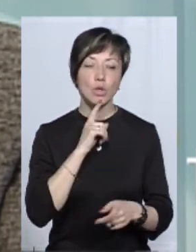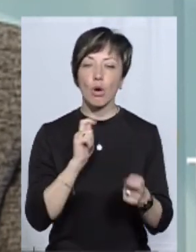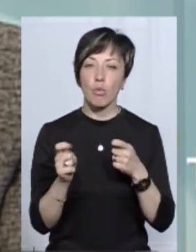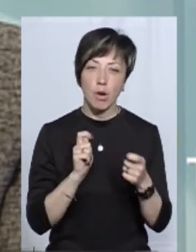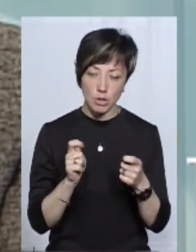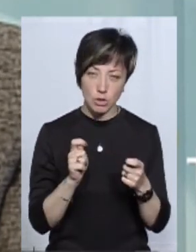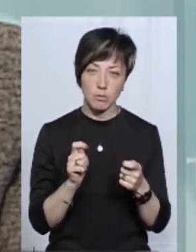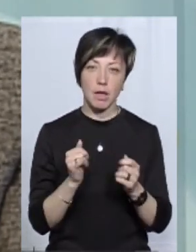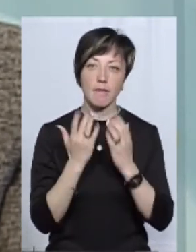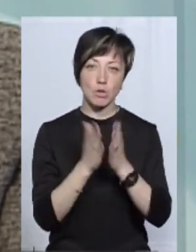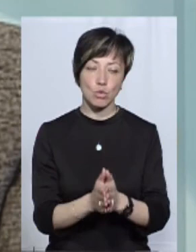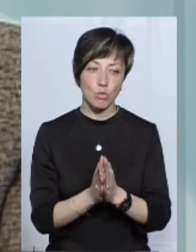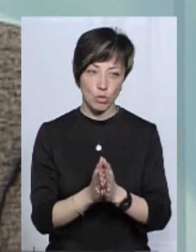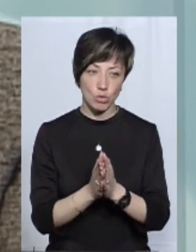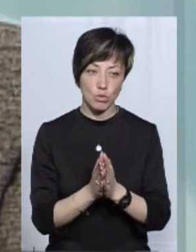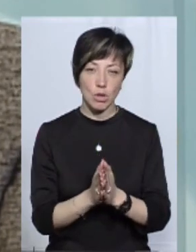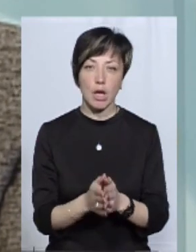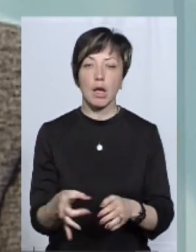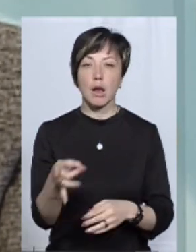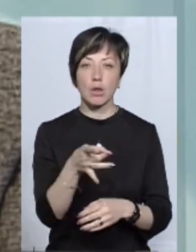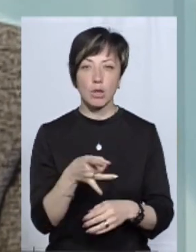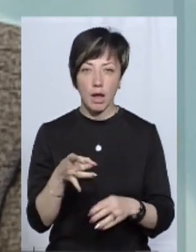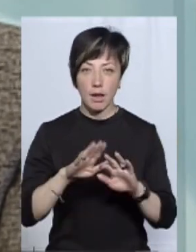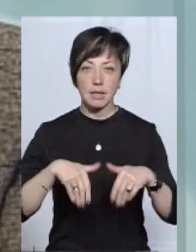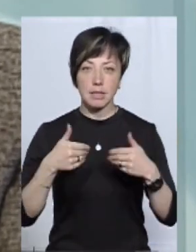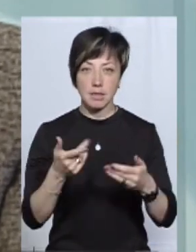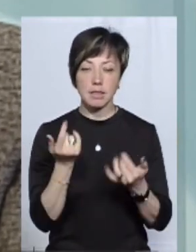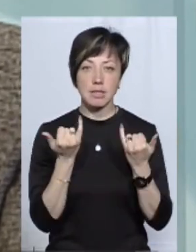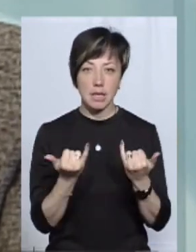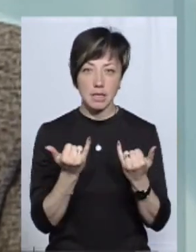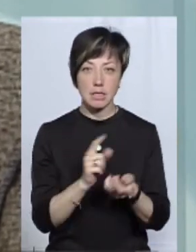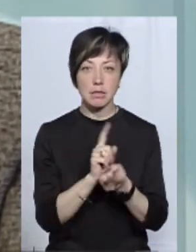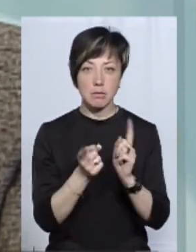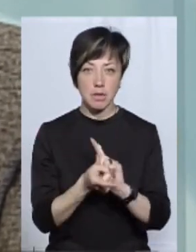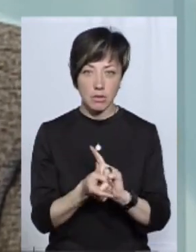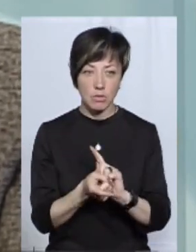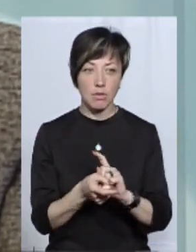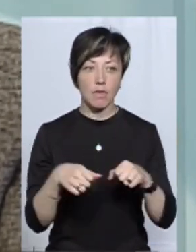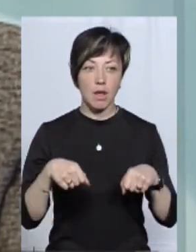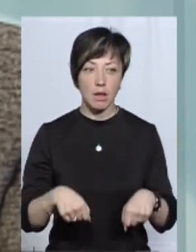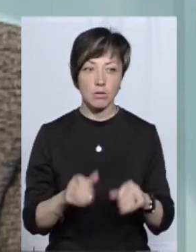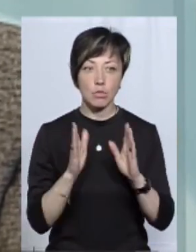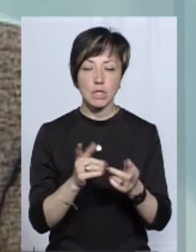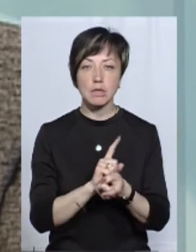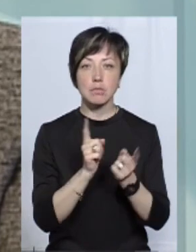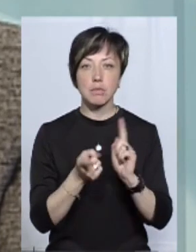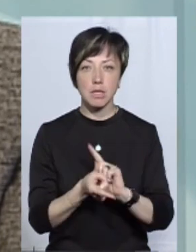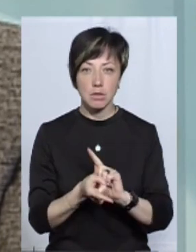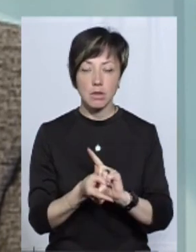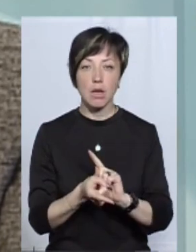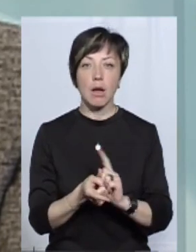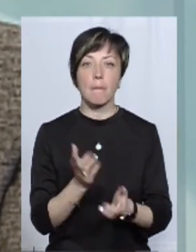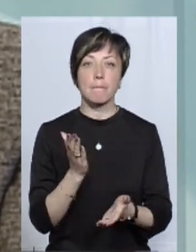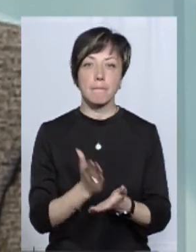обачними. І я вас дуже прошу, регіональна ініціатива, зараз змінюється в нас влада, буде змінюватися,